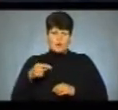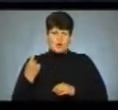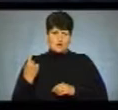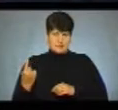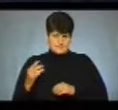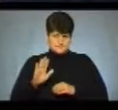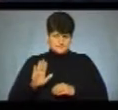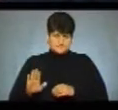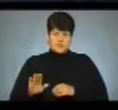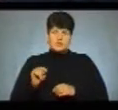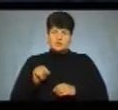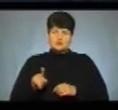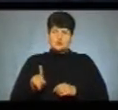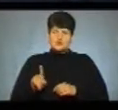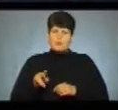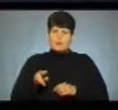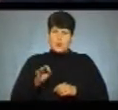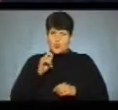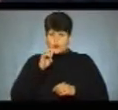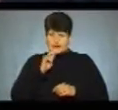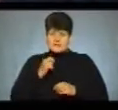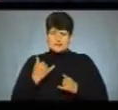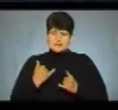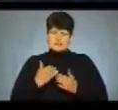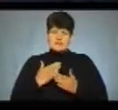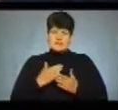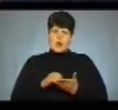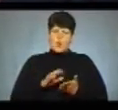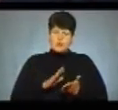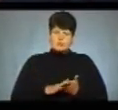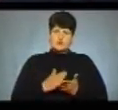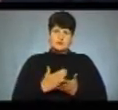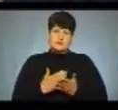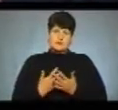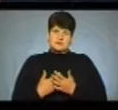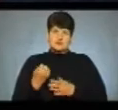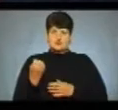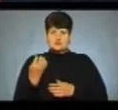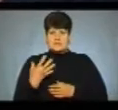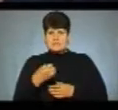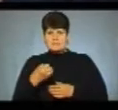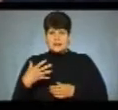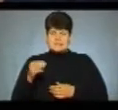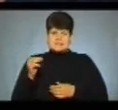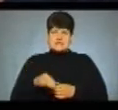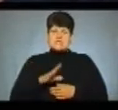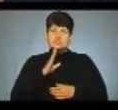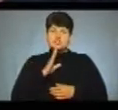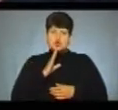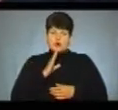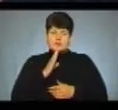Тому що по Україні зараз знаходиться на обліку біля 14-15 тисяч жінок,